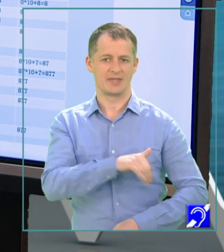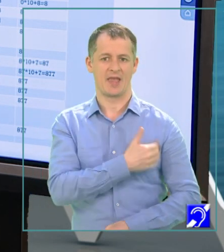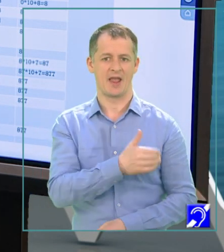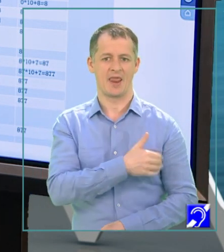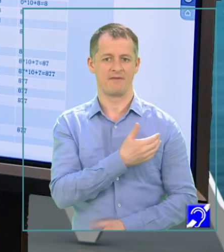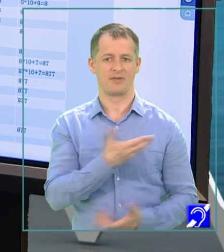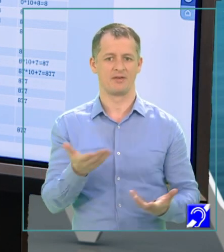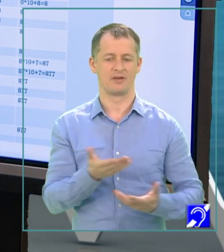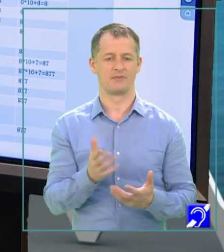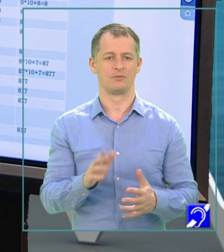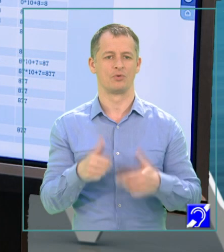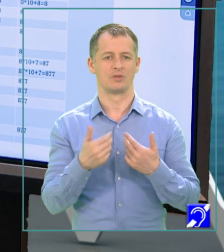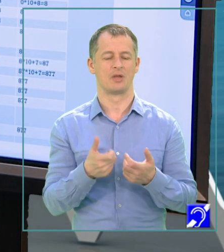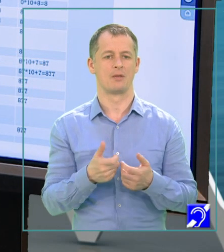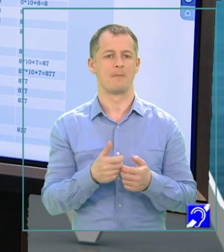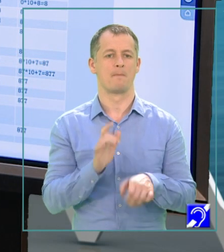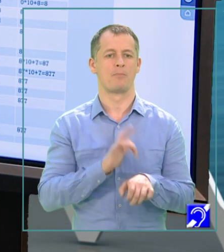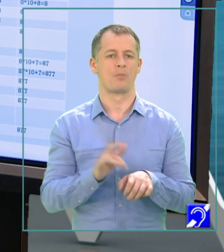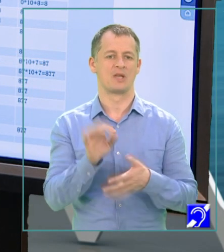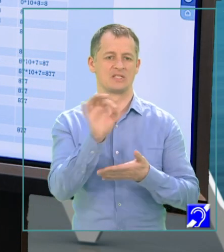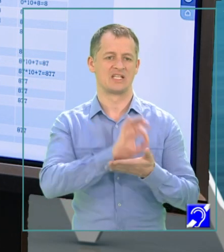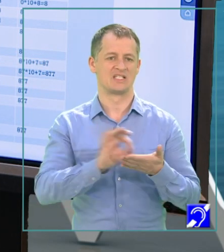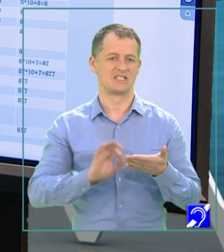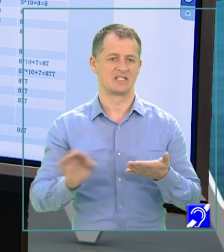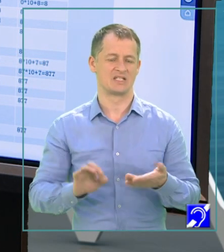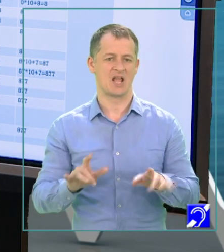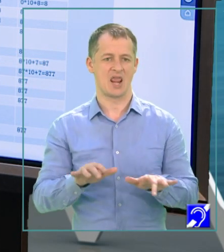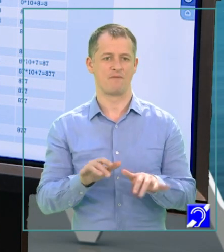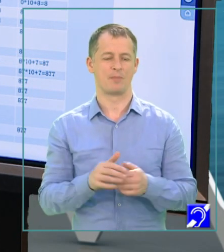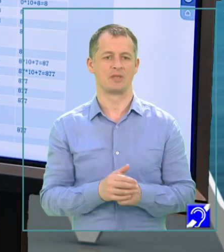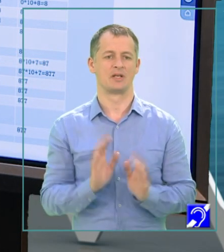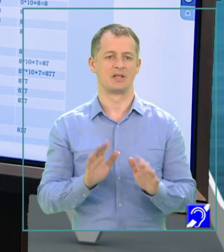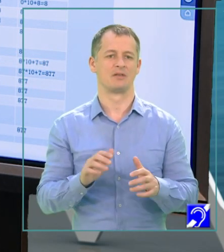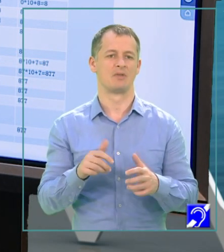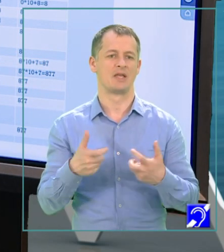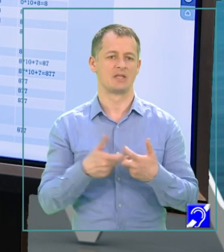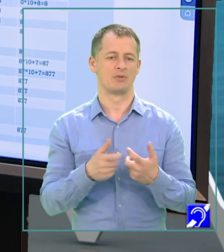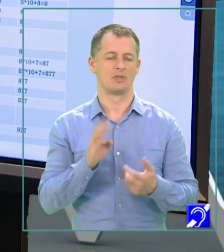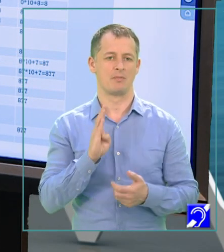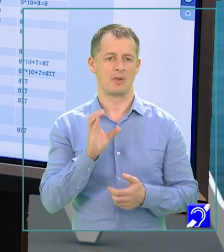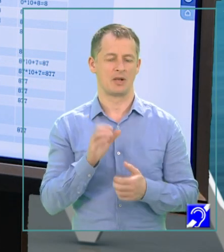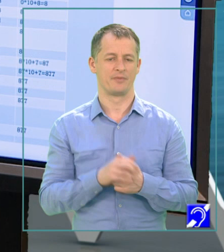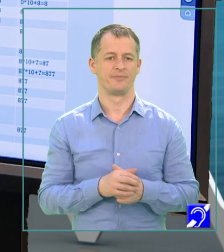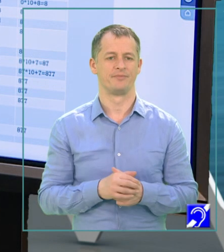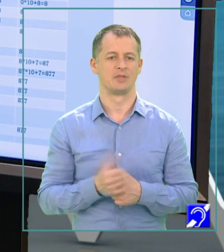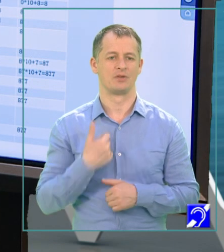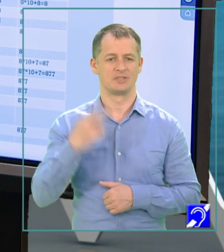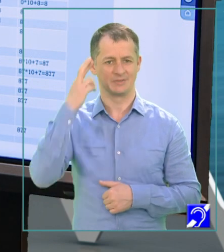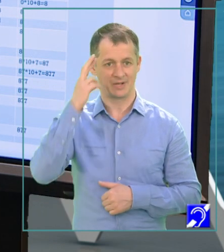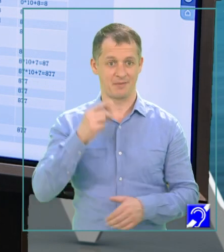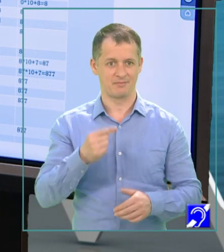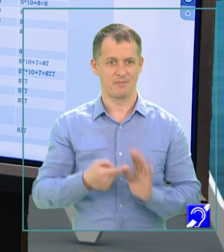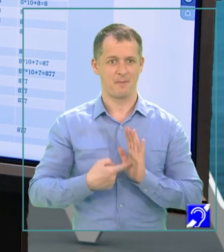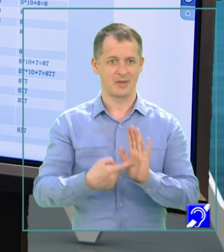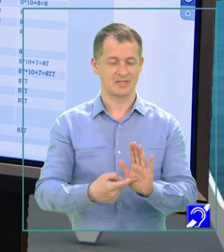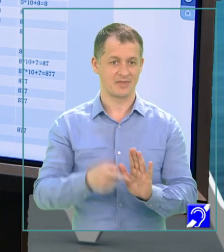vor susține proba scrisă la informatică în cadrul examenului de bacalaureat. Eu sper ca prezentarea mea